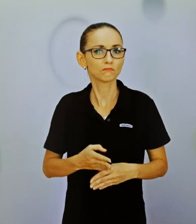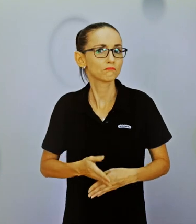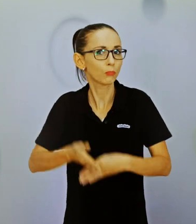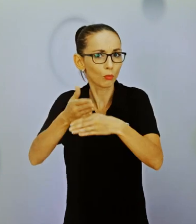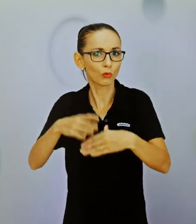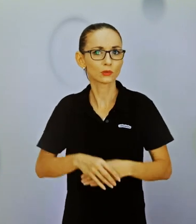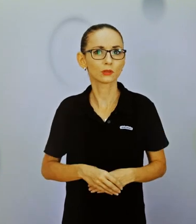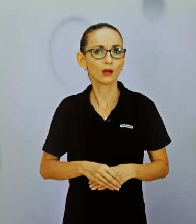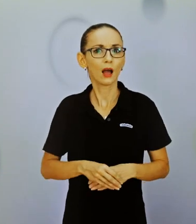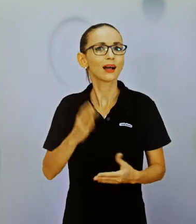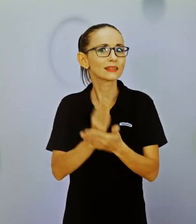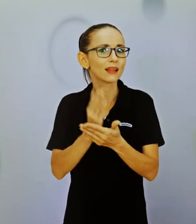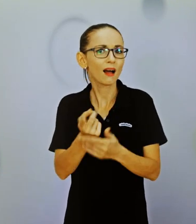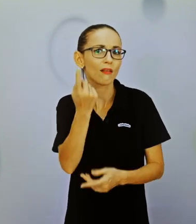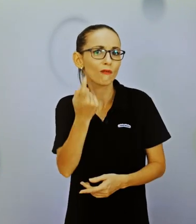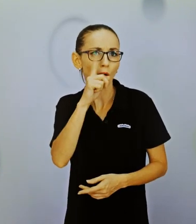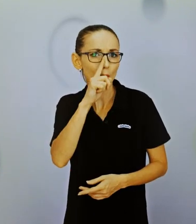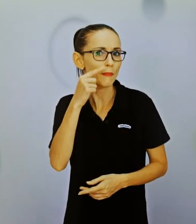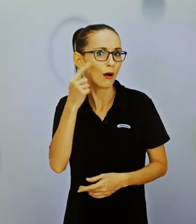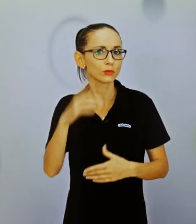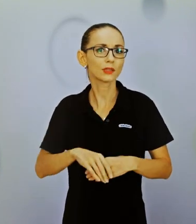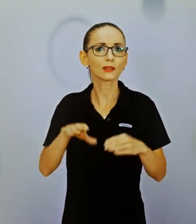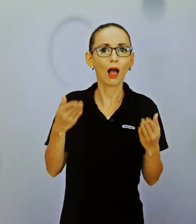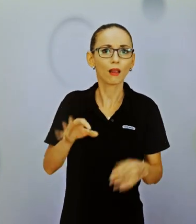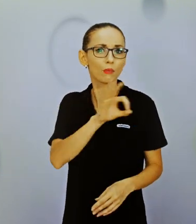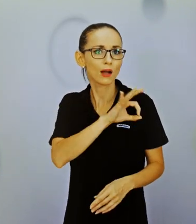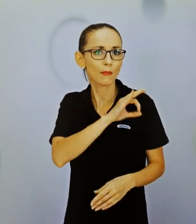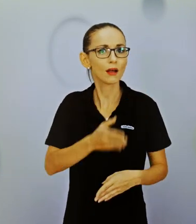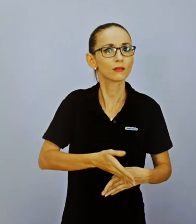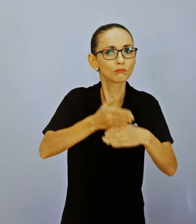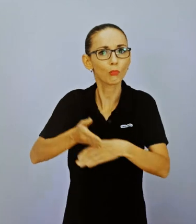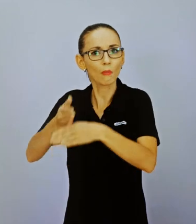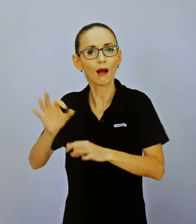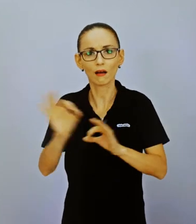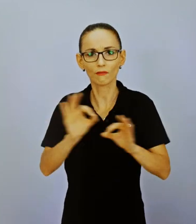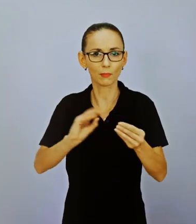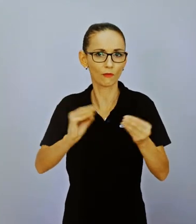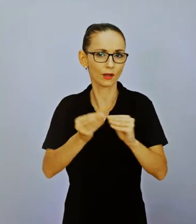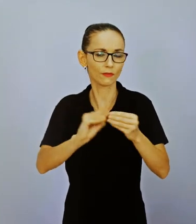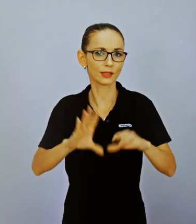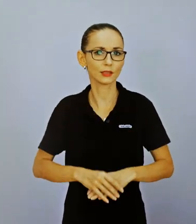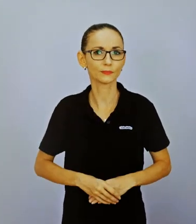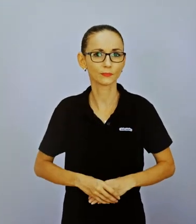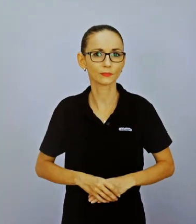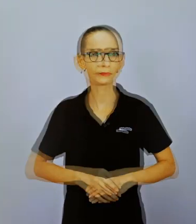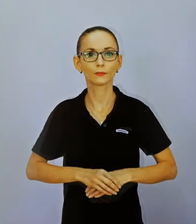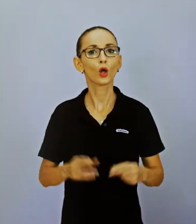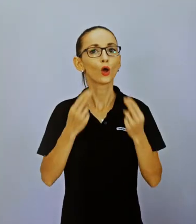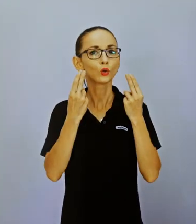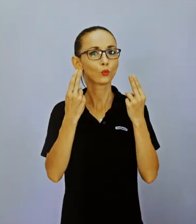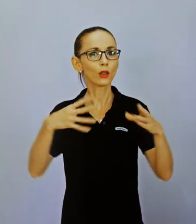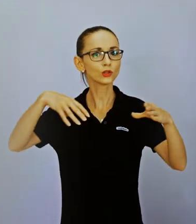neho iba tí ľudia okolo. A možno robia za neho aj veci, ktoré by bol schopný robiť sám. Kľúčom je teda trénovanie